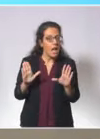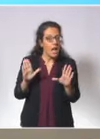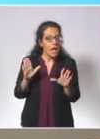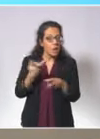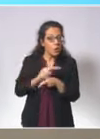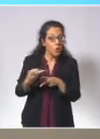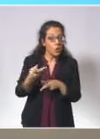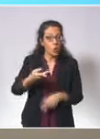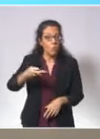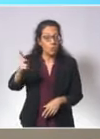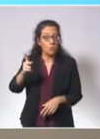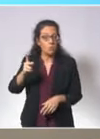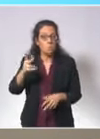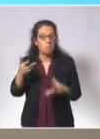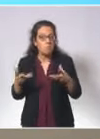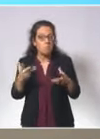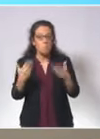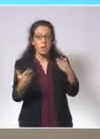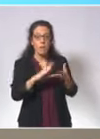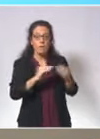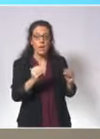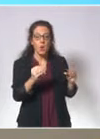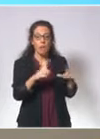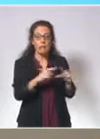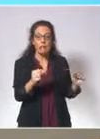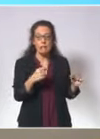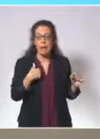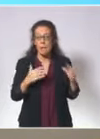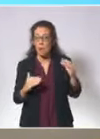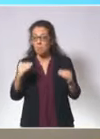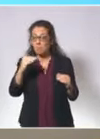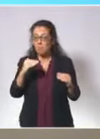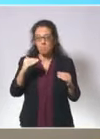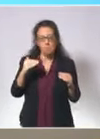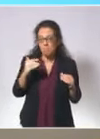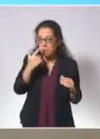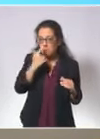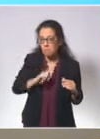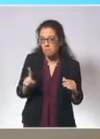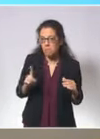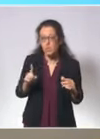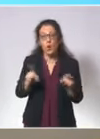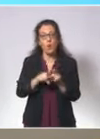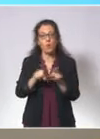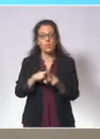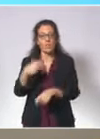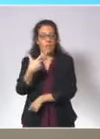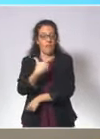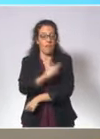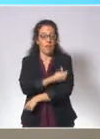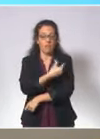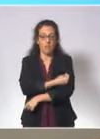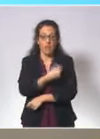plus dangereux que le variant Delta, et les données dont nous disposons indiquent qu'une couverture vaccinale